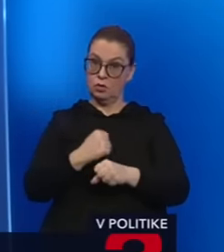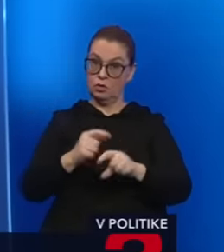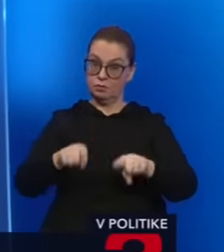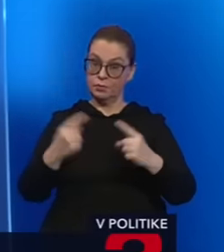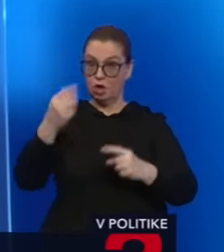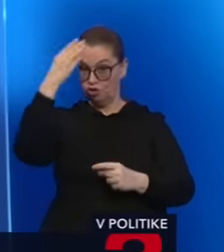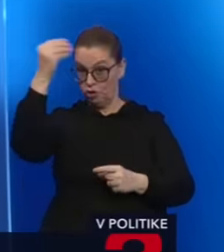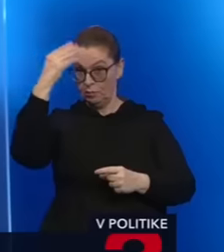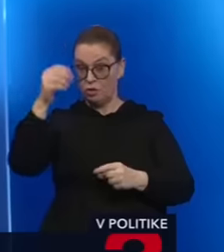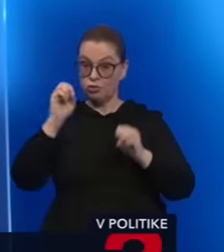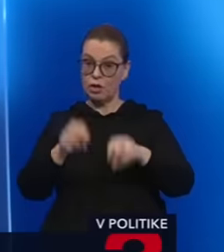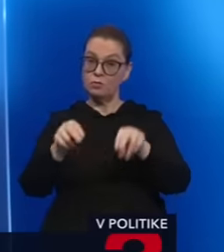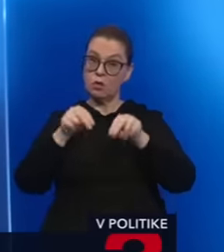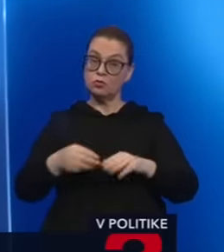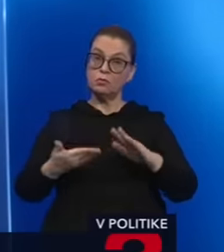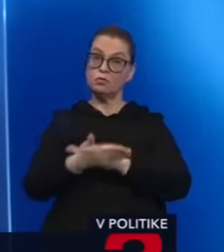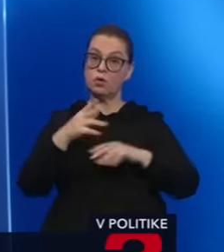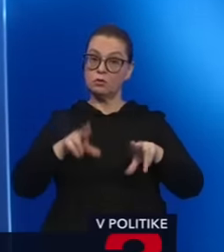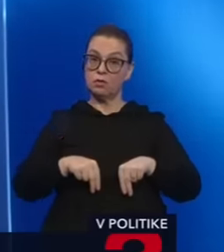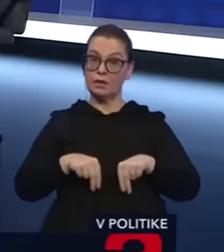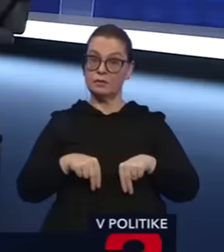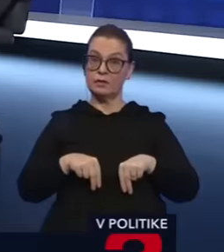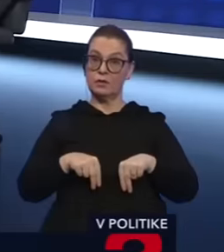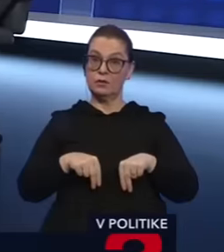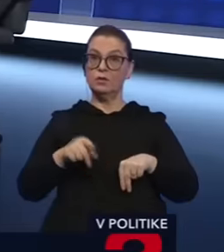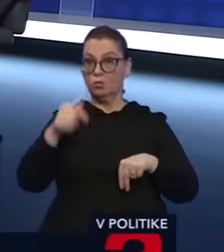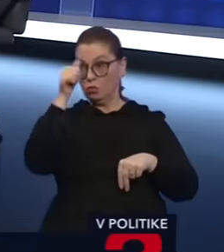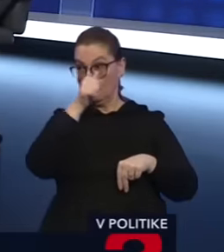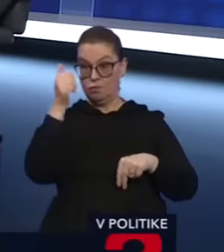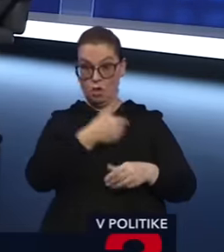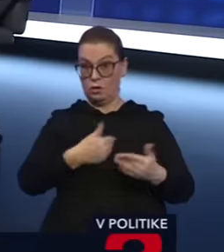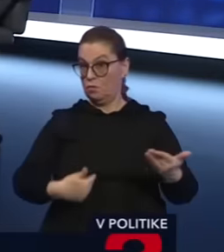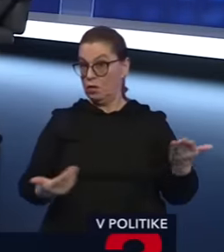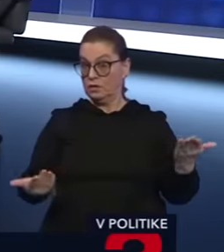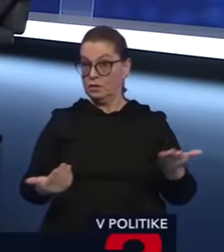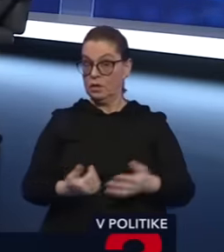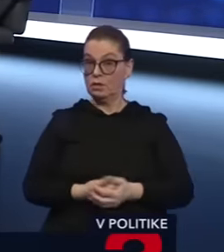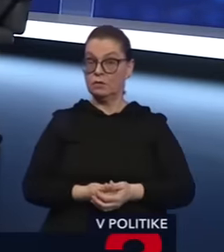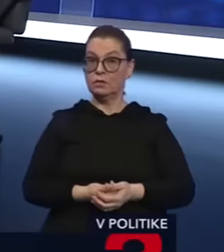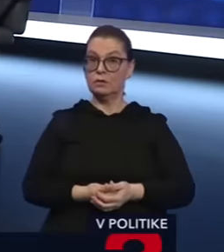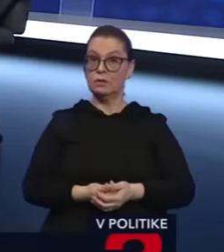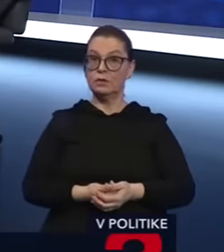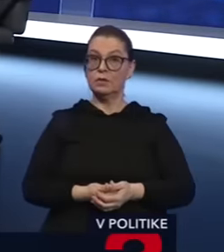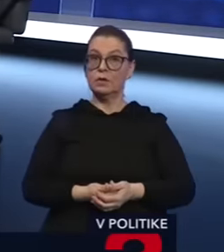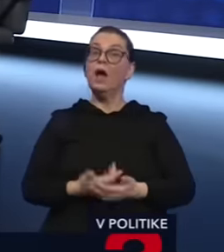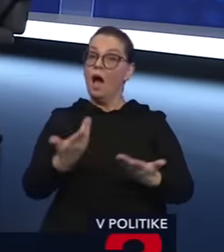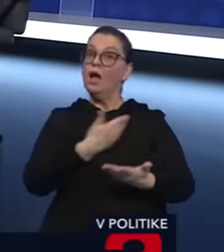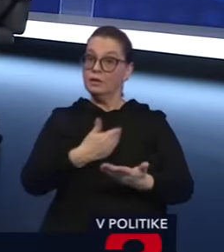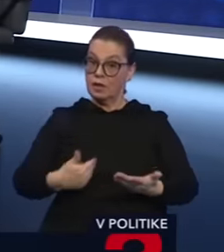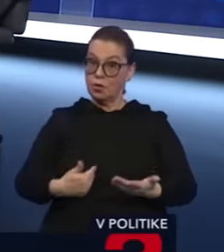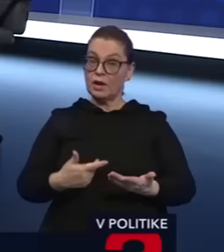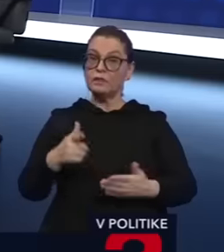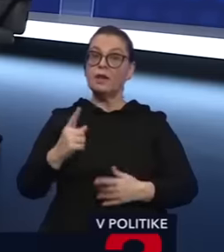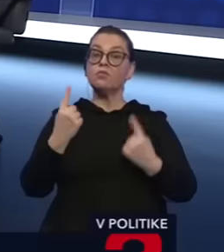pána Šimečku, že či mal odstúpiť s podpredsevou parlamentu, tak snad... Volá sa to demokracia? Petícia sa volá demokracia. a demokracia je